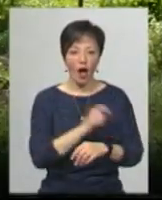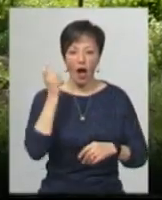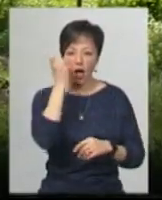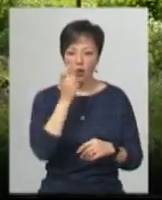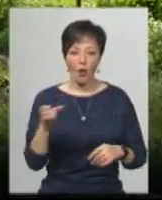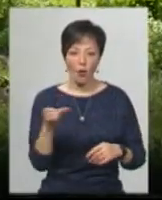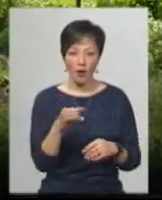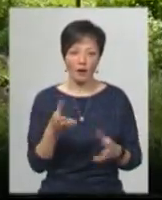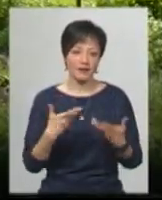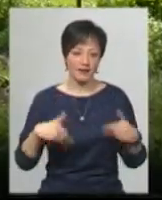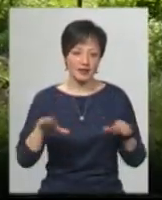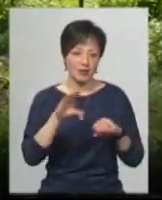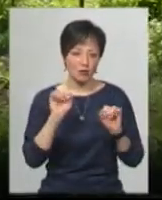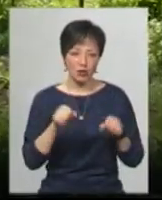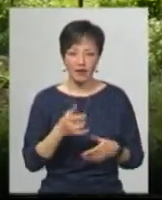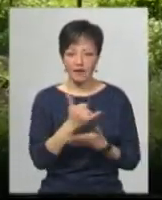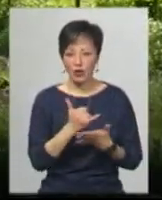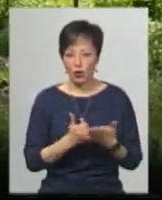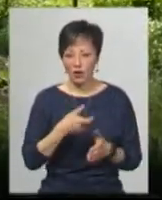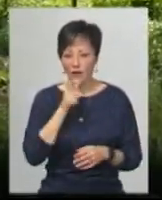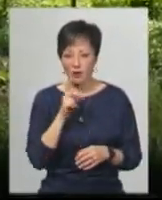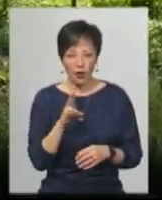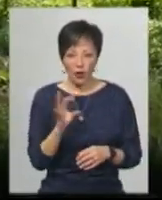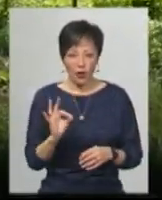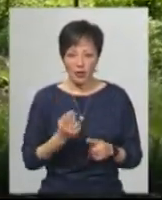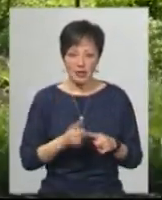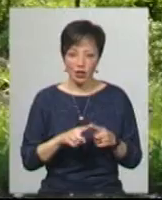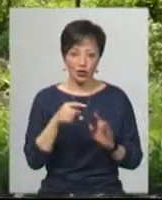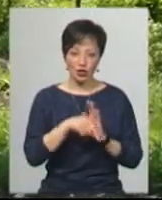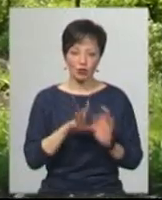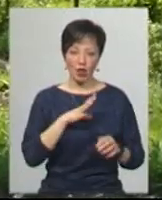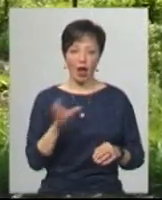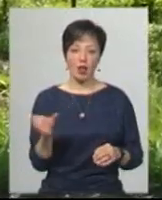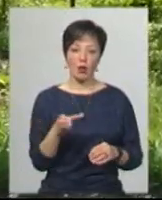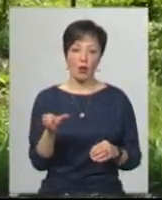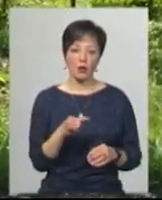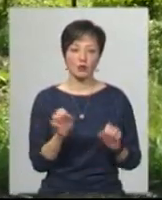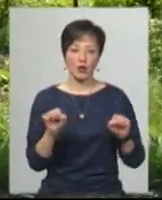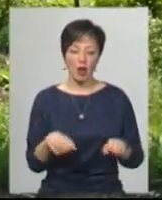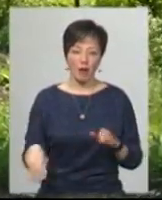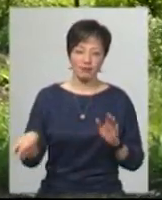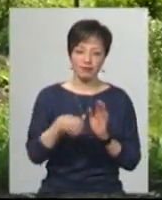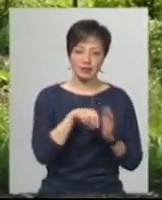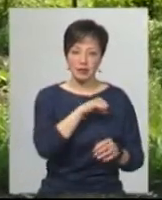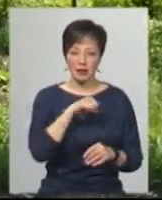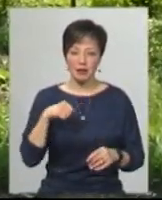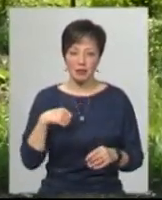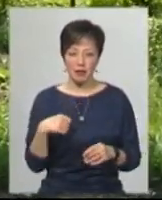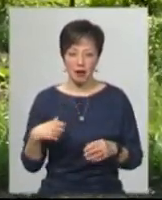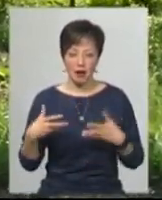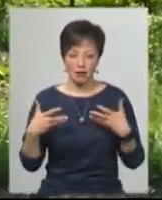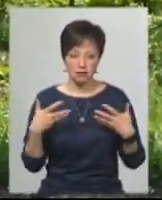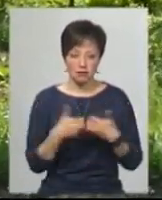це не без того, там ми всі можемо якесь вино випити правильно, але це не означає, що вона була алкоголічкою, що вона була кинутися під машину, не і двоє дітей.